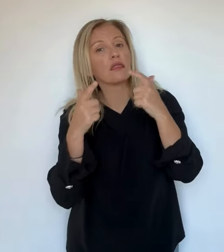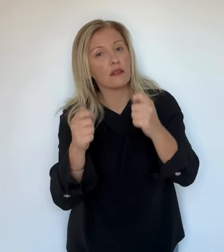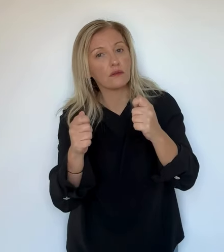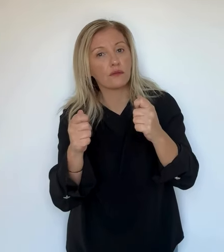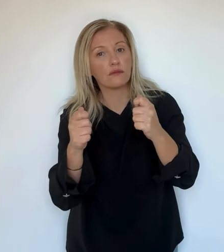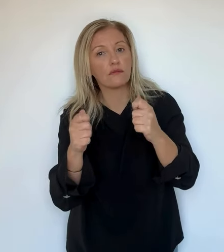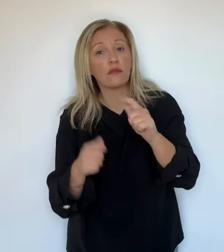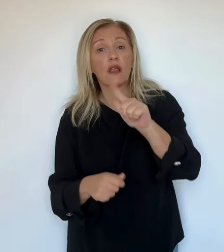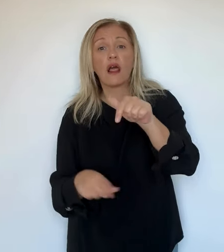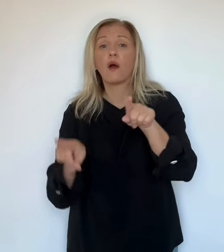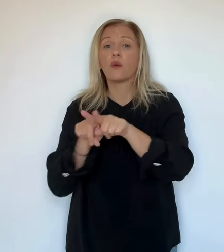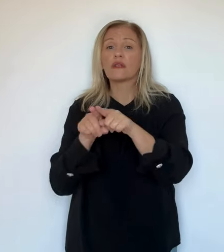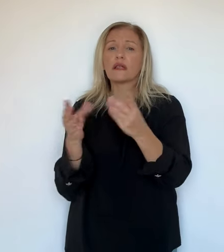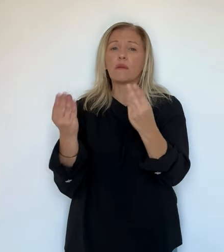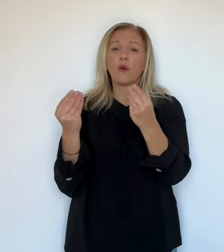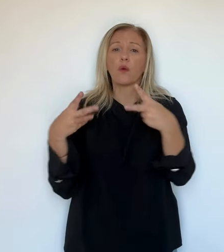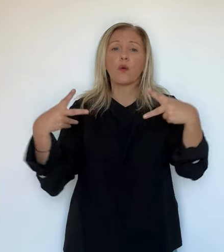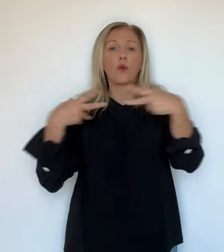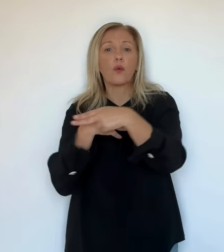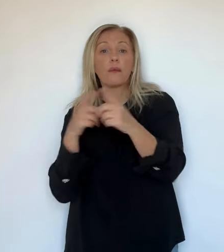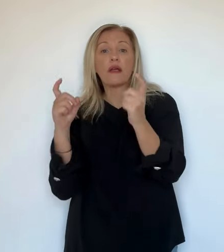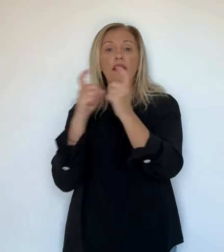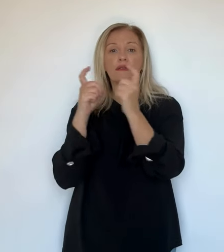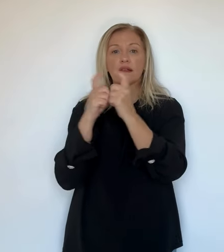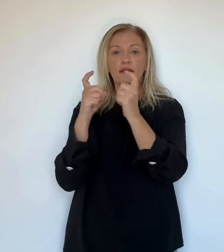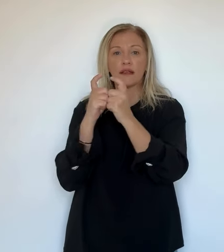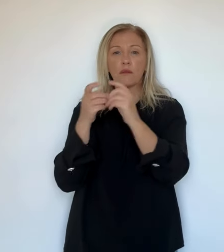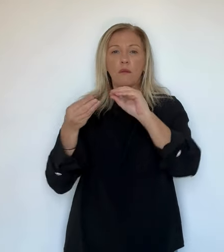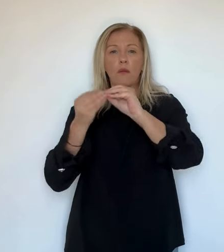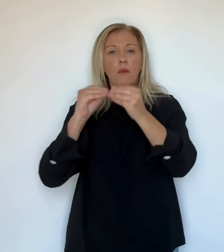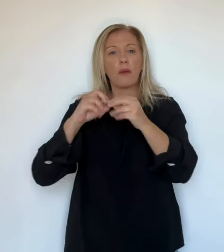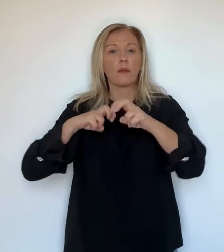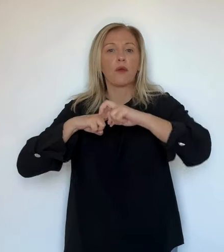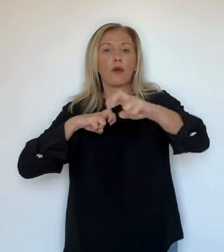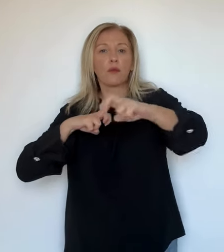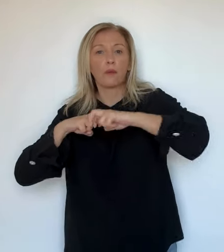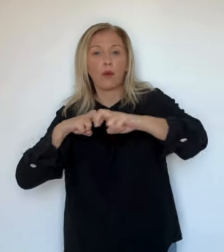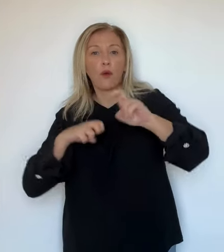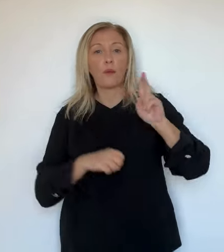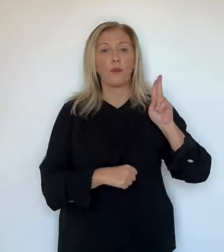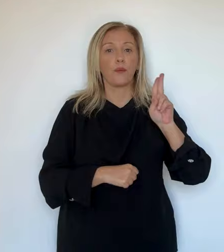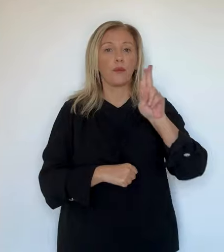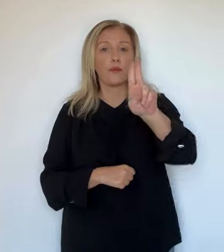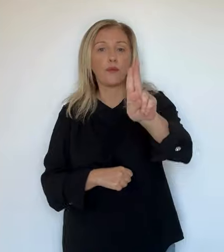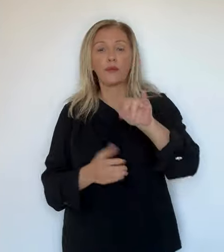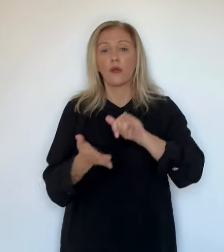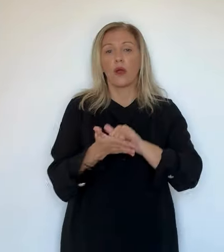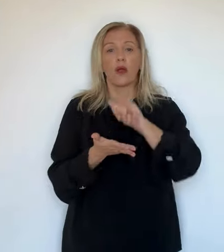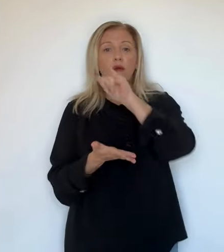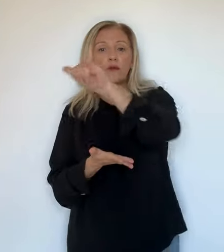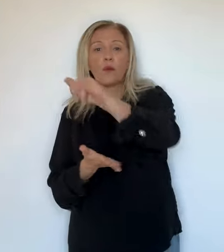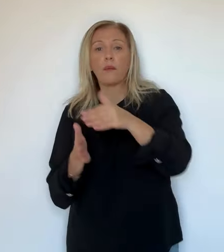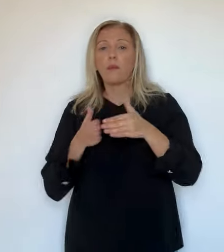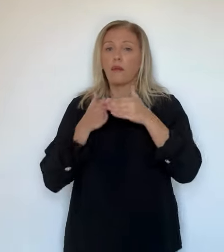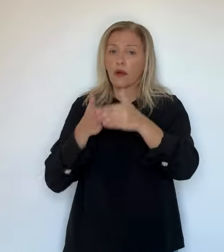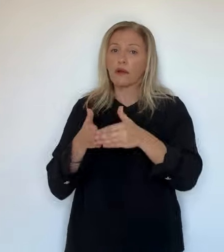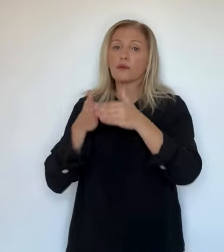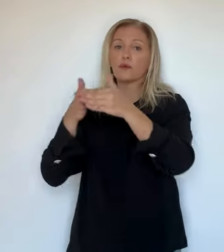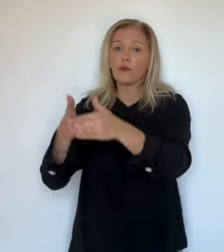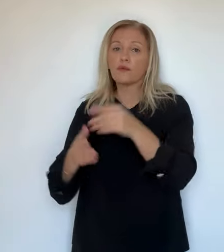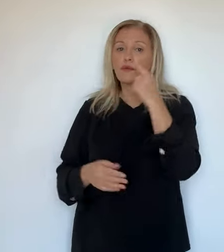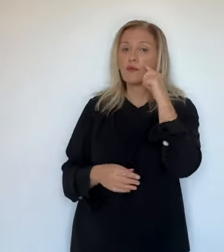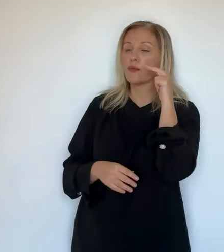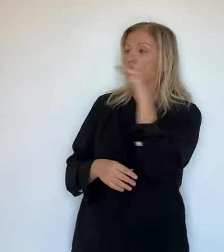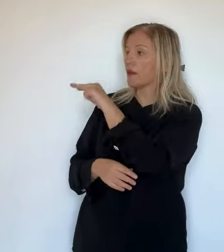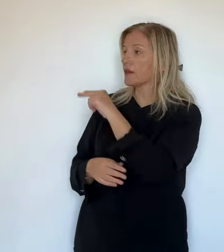maritimes. Les précisions de Jean-André Marquianne avec Christian Juliane. Très tôt ce matin sur la commune de Santa Maria et l